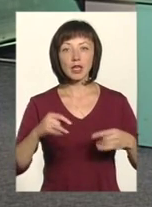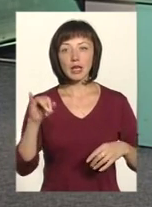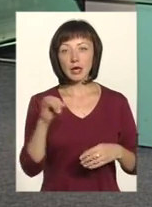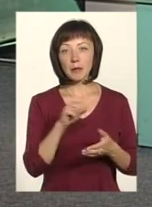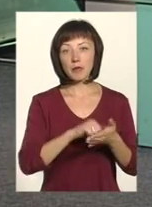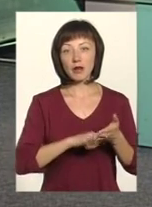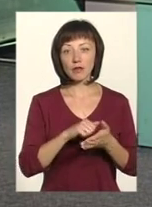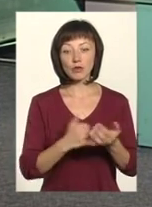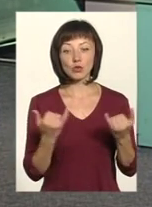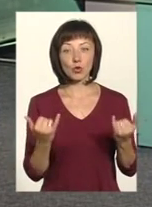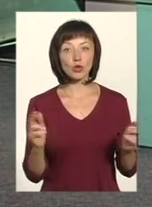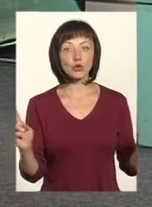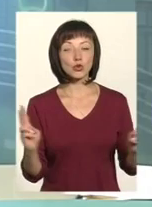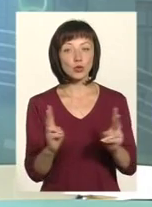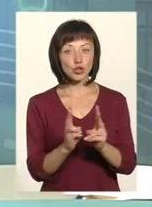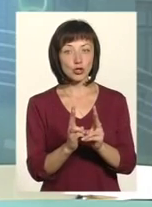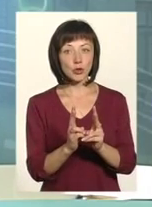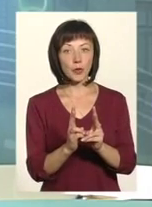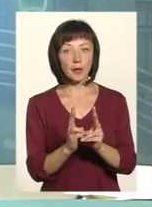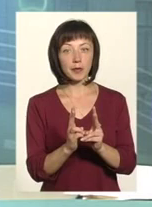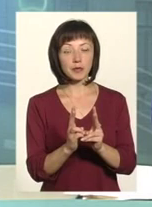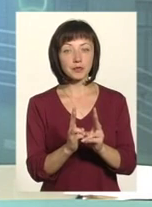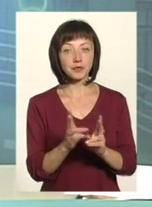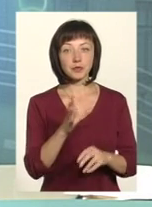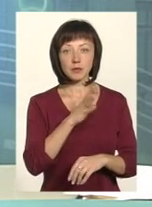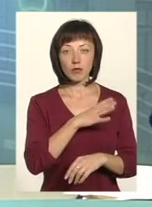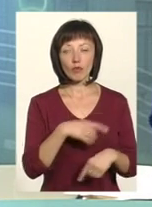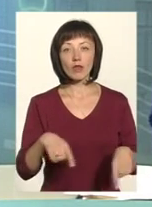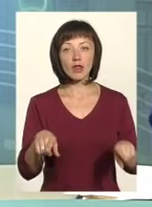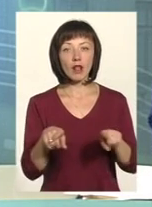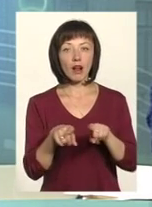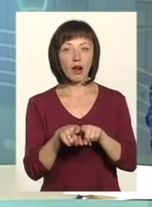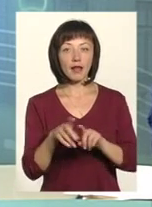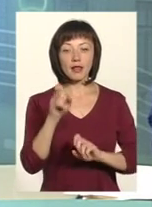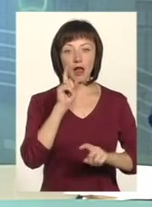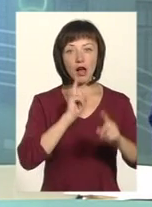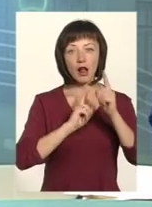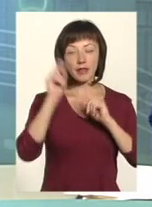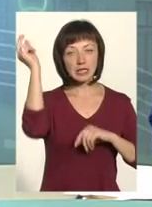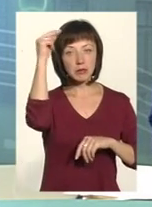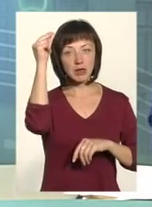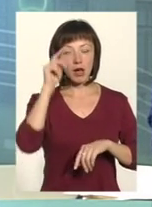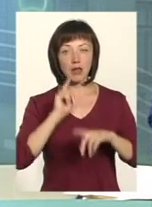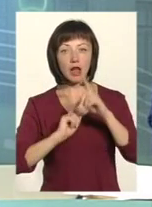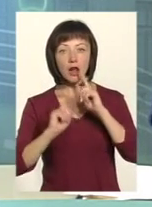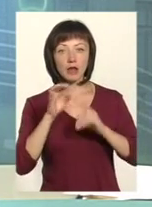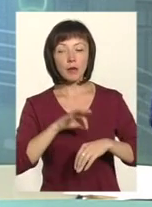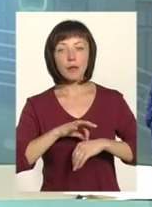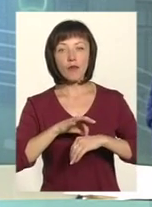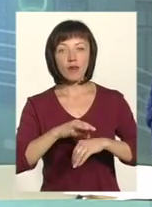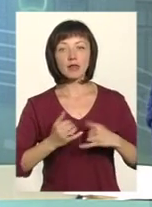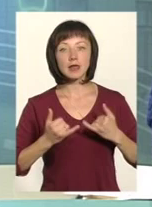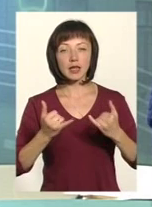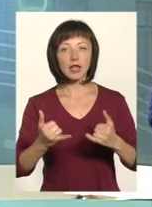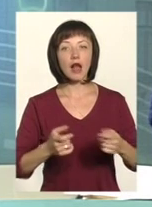для нашої сьогоднішньої зустрічі була така свого роду і нарада, і семінарна рада, яка проведена була для